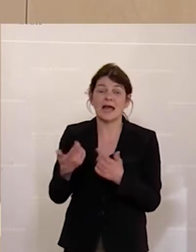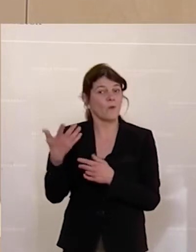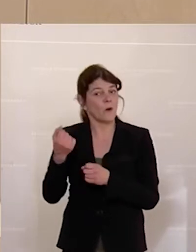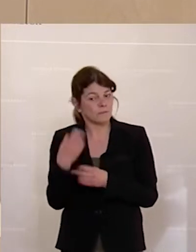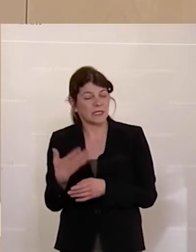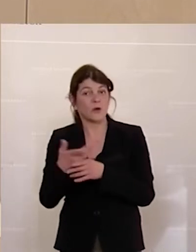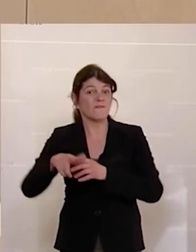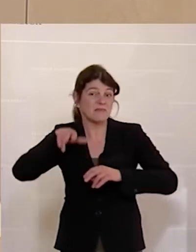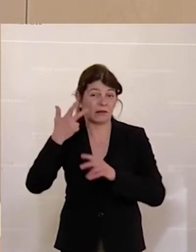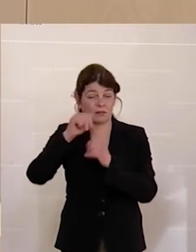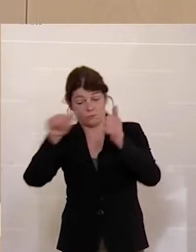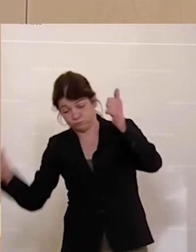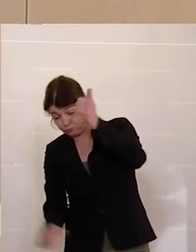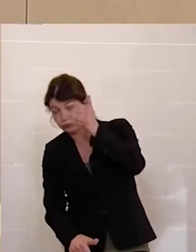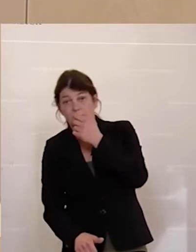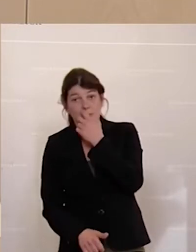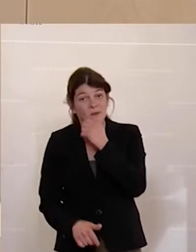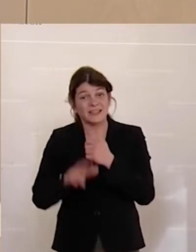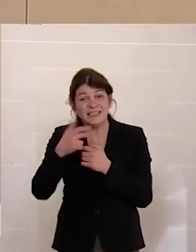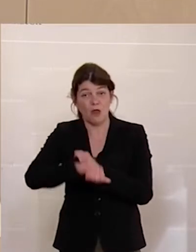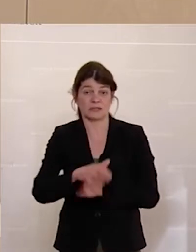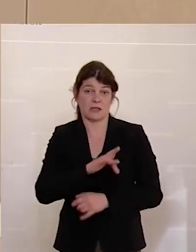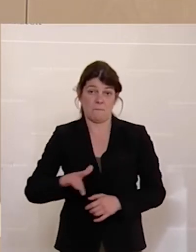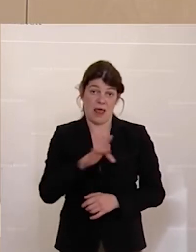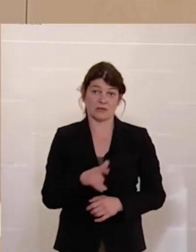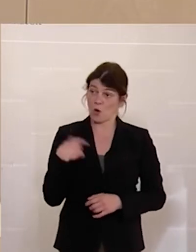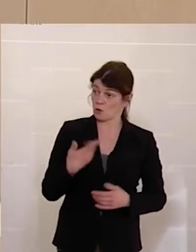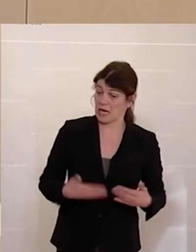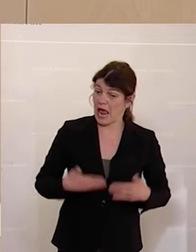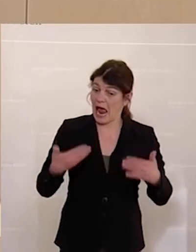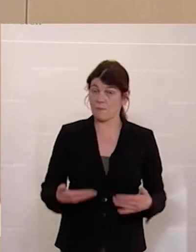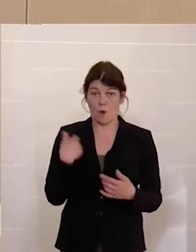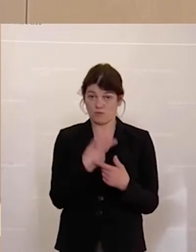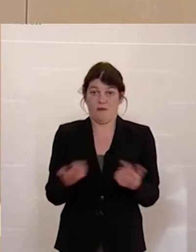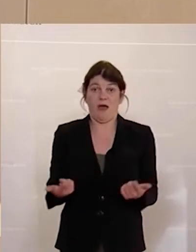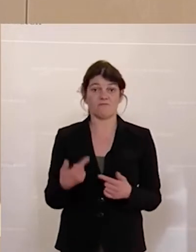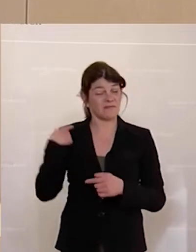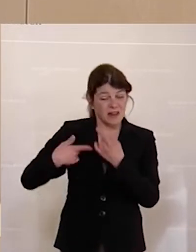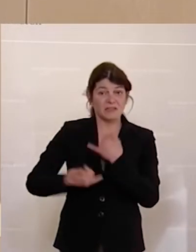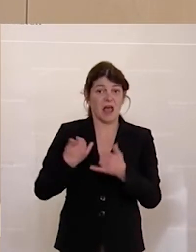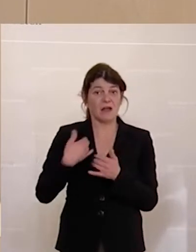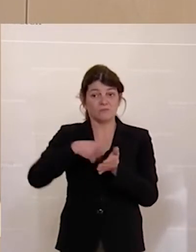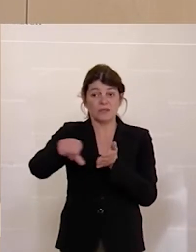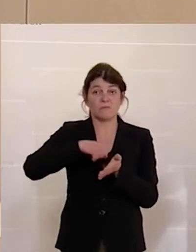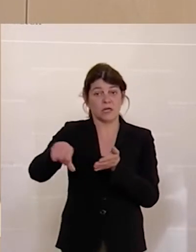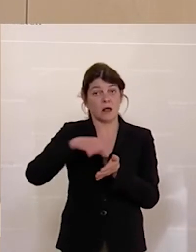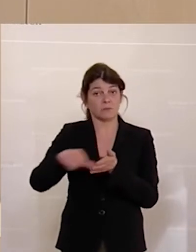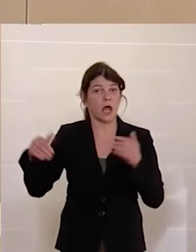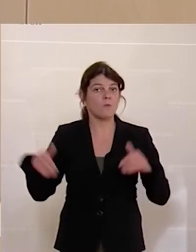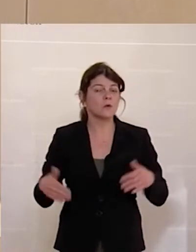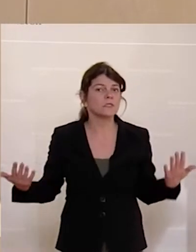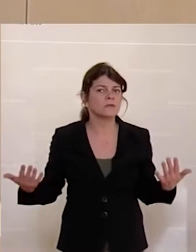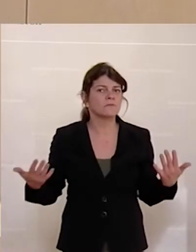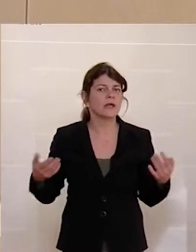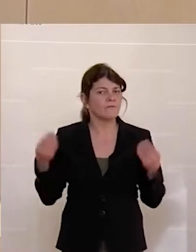Österreich. Das ist unsere Heimat. Das ist das, was Sie jedes Jahr und wir jedes Jahr zahlen. Und warum ist das so? Weil eine ganz, ganz